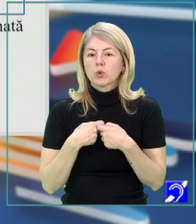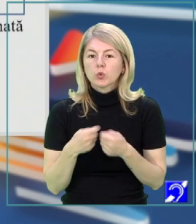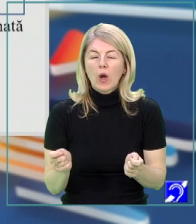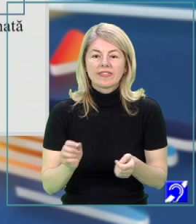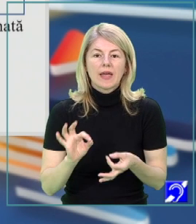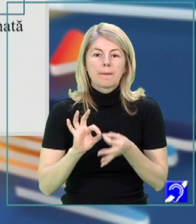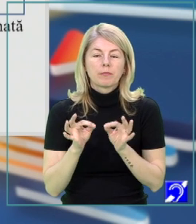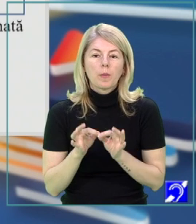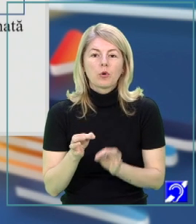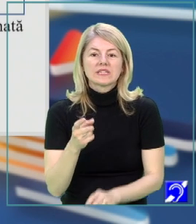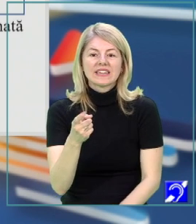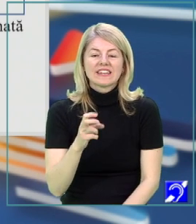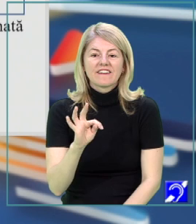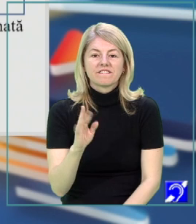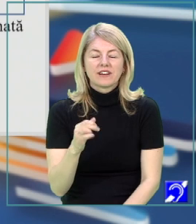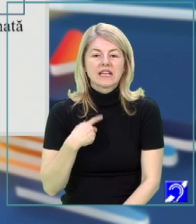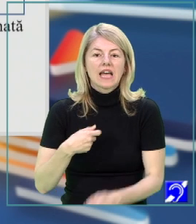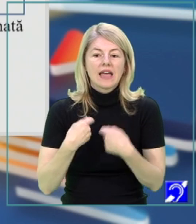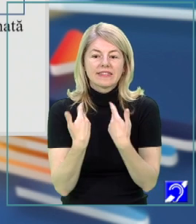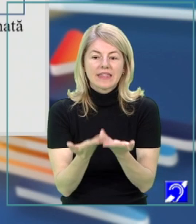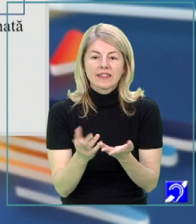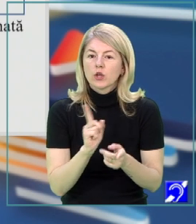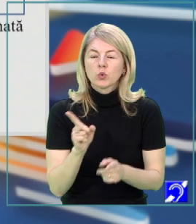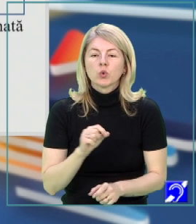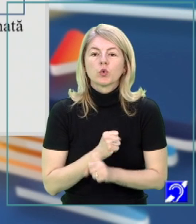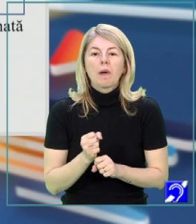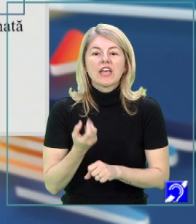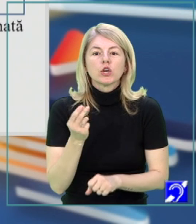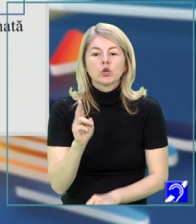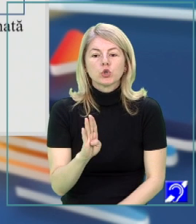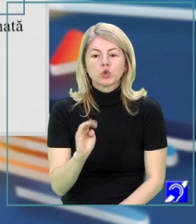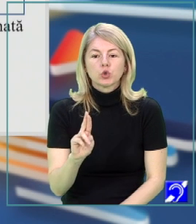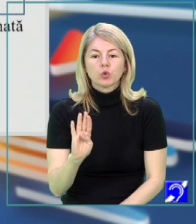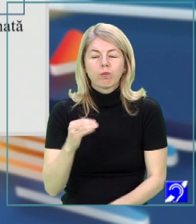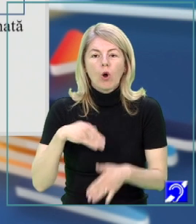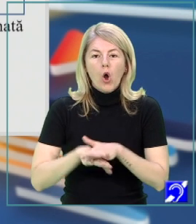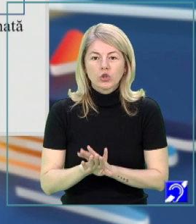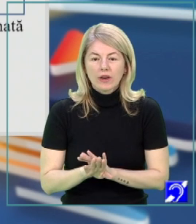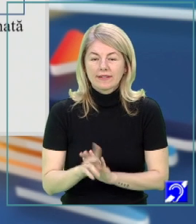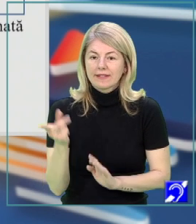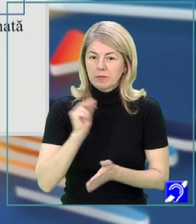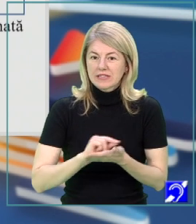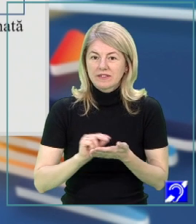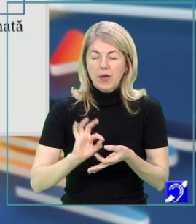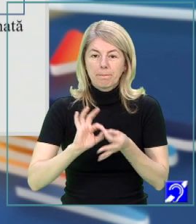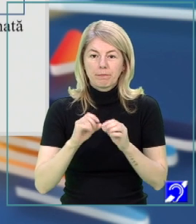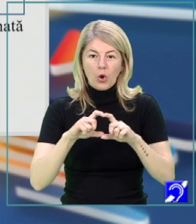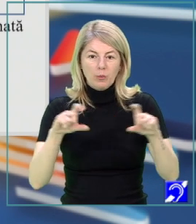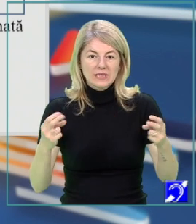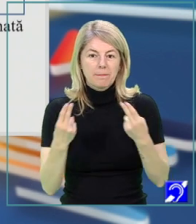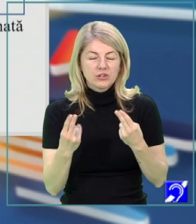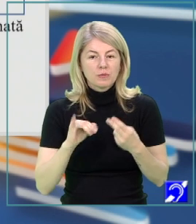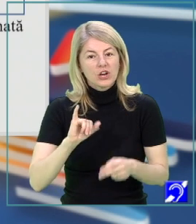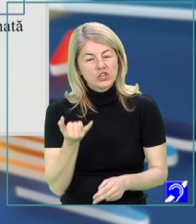propozițiile din fraza dată, nu doar subordonatele. De aceea trebuie să transcrieți atât propoziția principală,